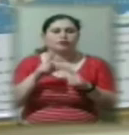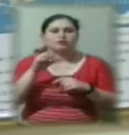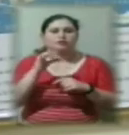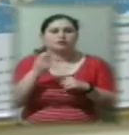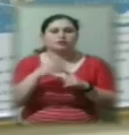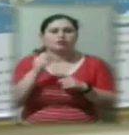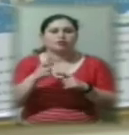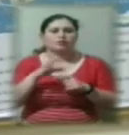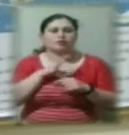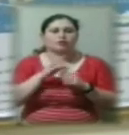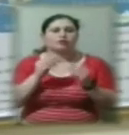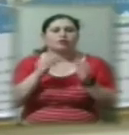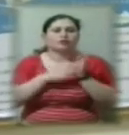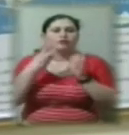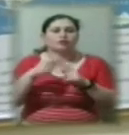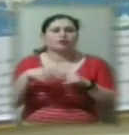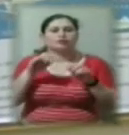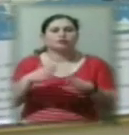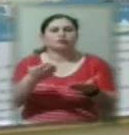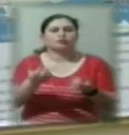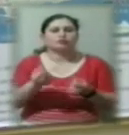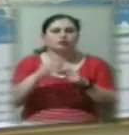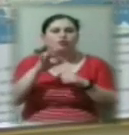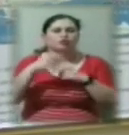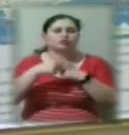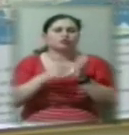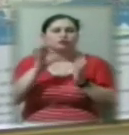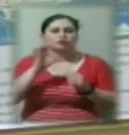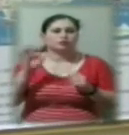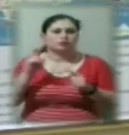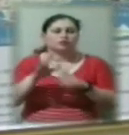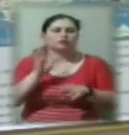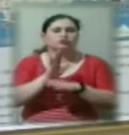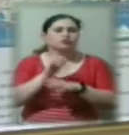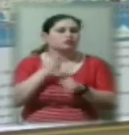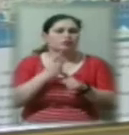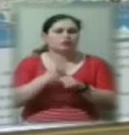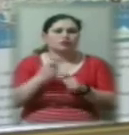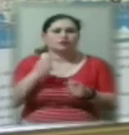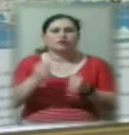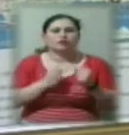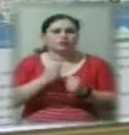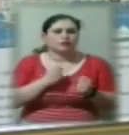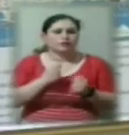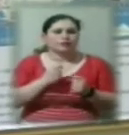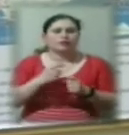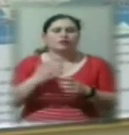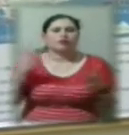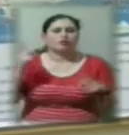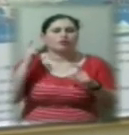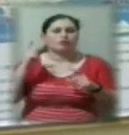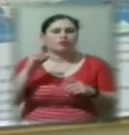десяту, прийнято рішення, що о 16-ї годині буде заборонений в'їзд крупновагового транспорту